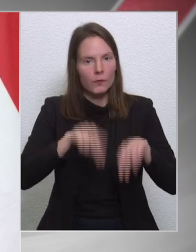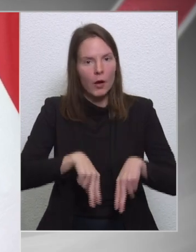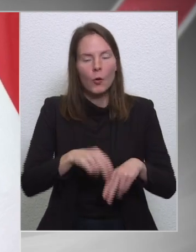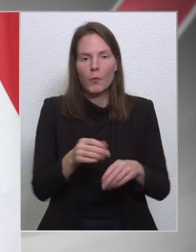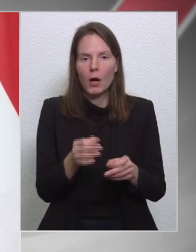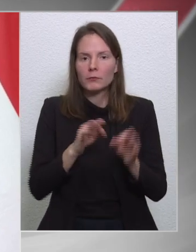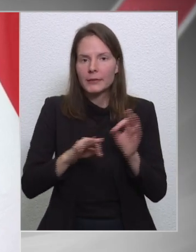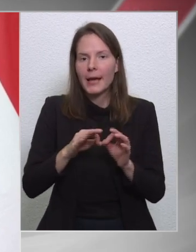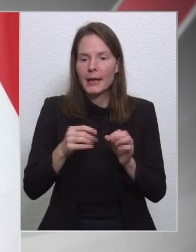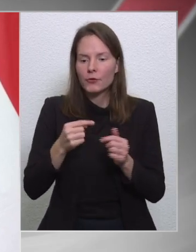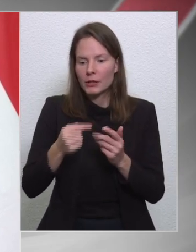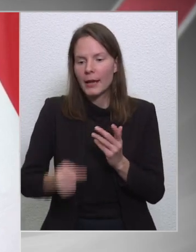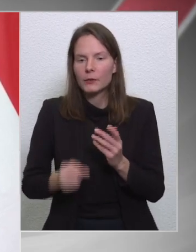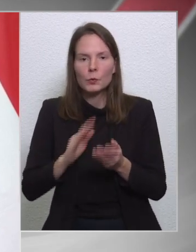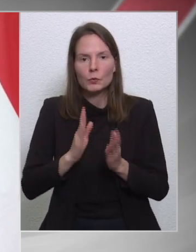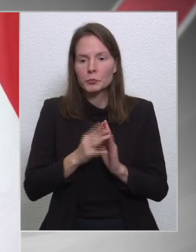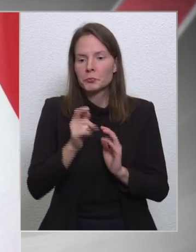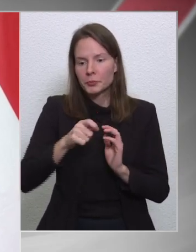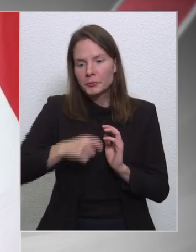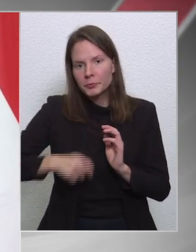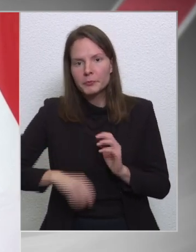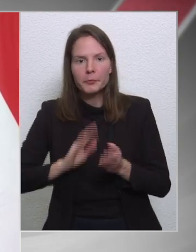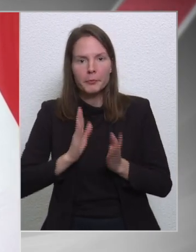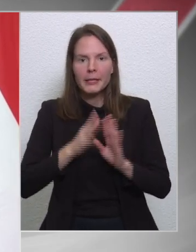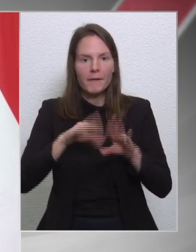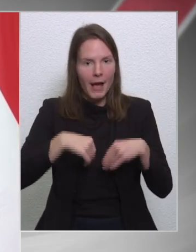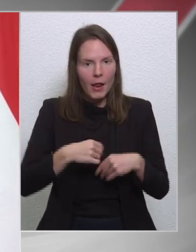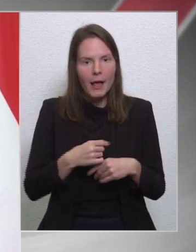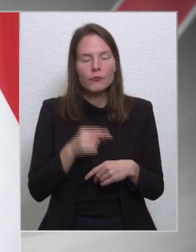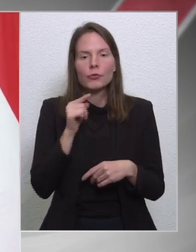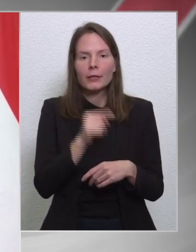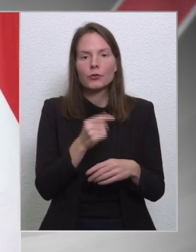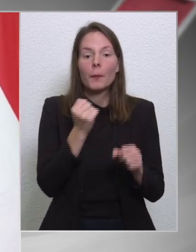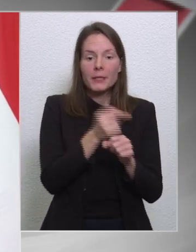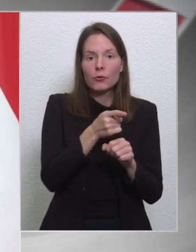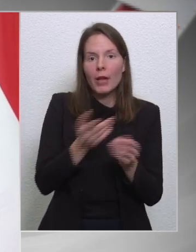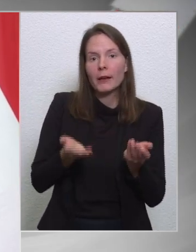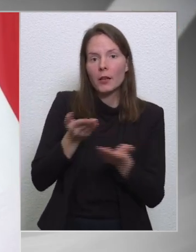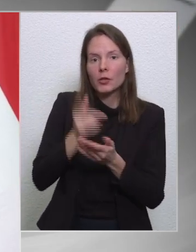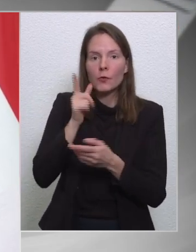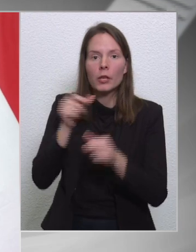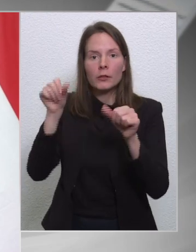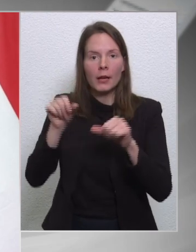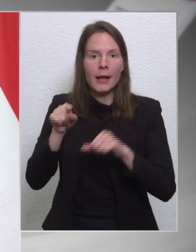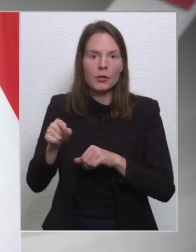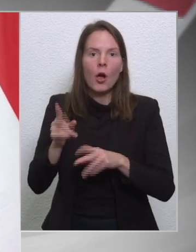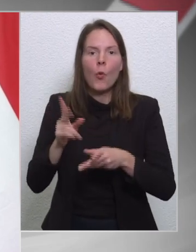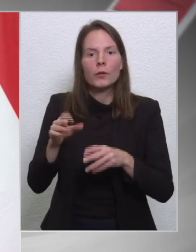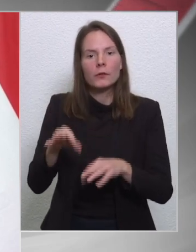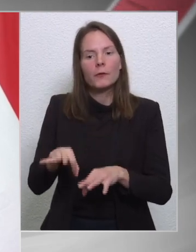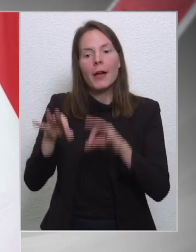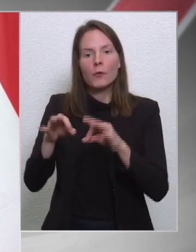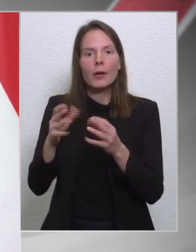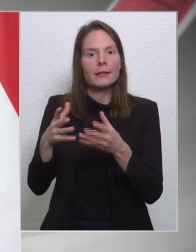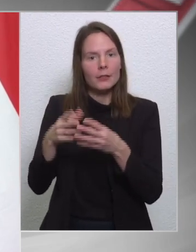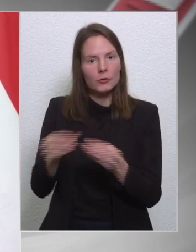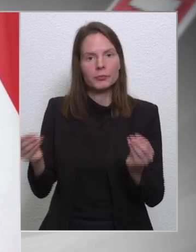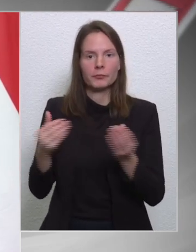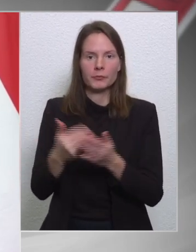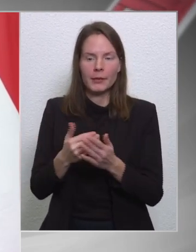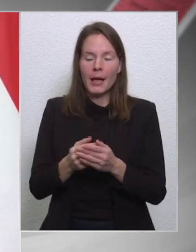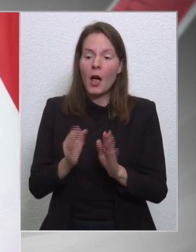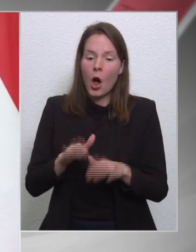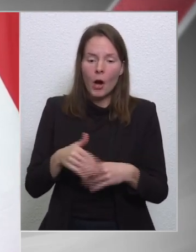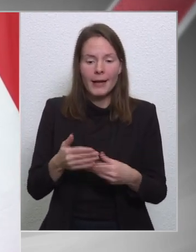előre kítűzött vállalást, és ennek következőben javasolni fogja a tanácsnak, hogy felfüggessze a felfüggesztés. Mondjuk, de lehet, hogy ez